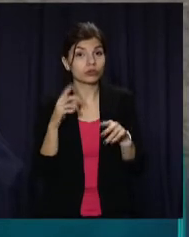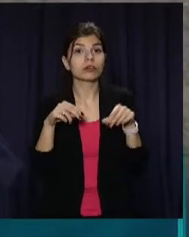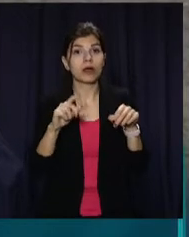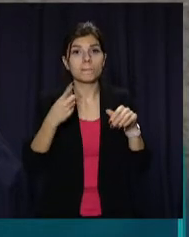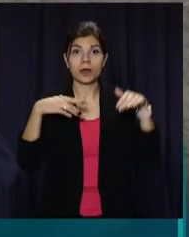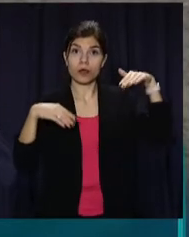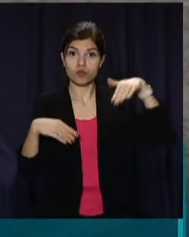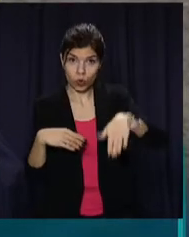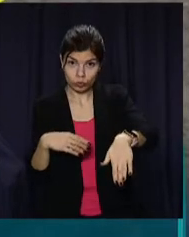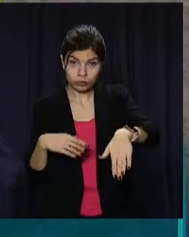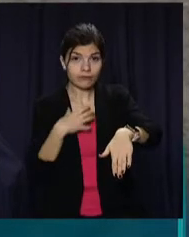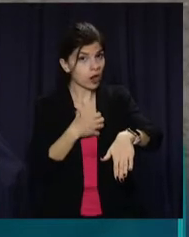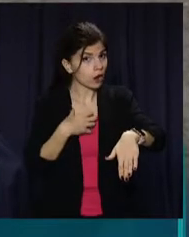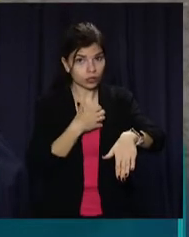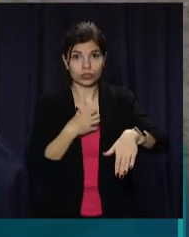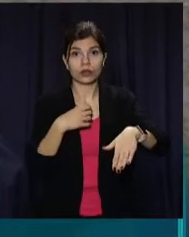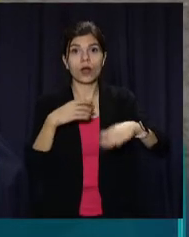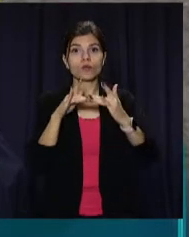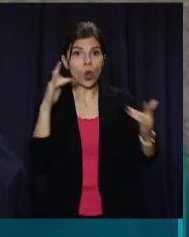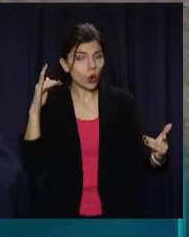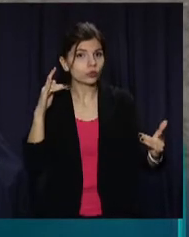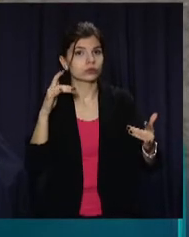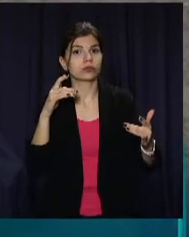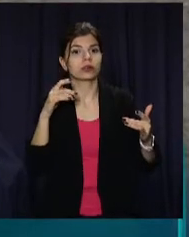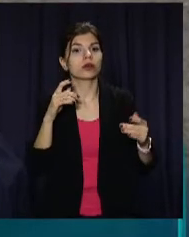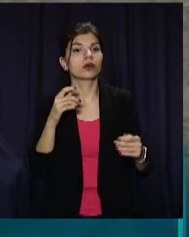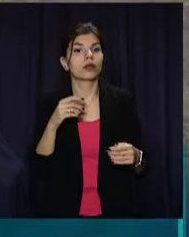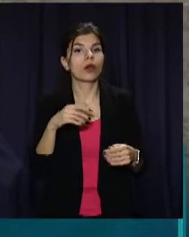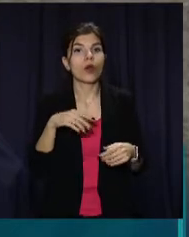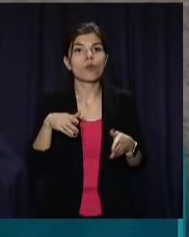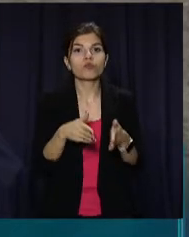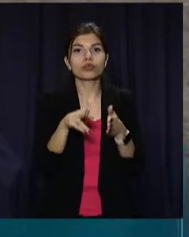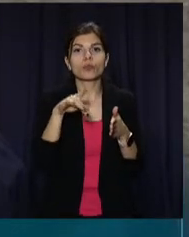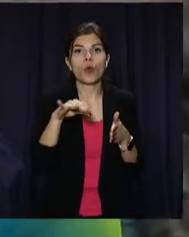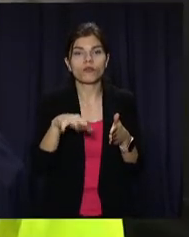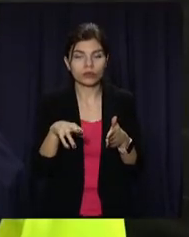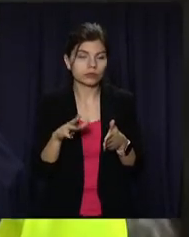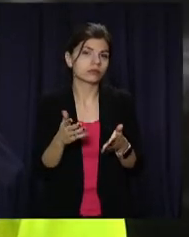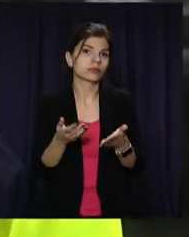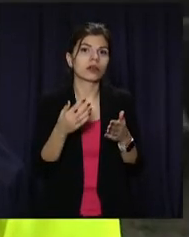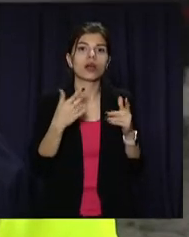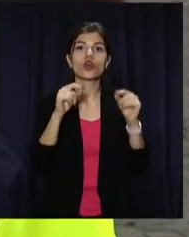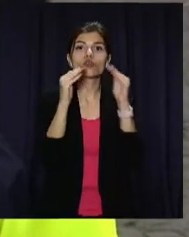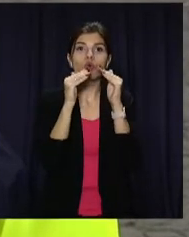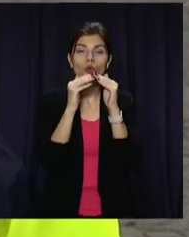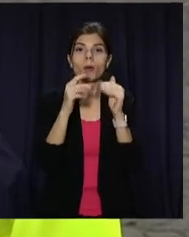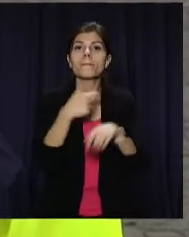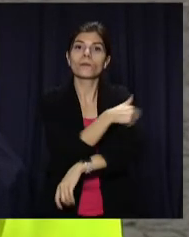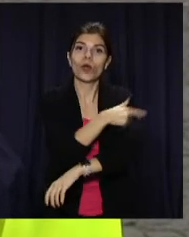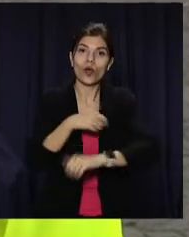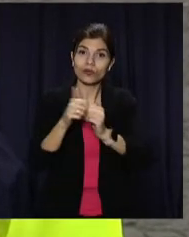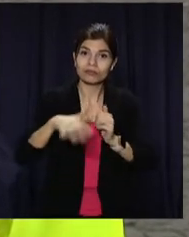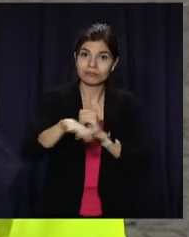спуски, підйоми, путепроводи, мости, а також під'їзди до медучрежденням. Всі